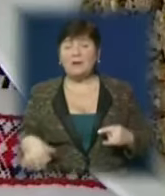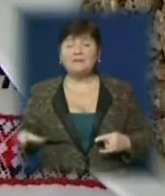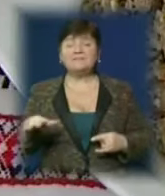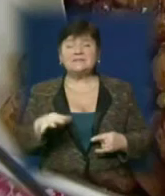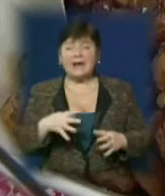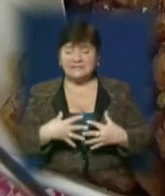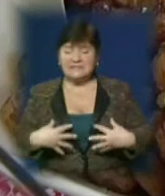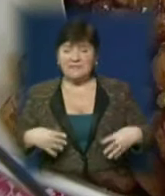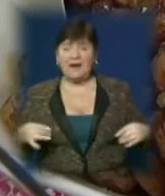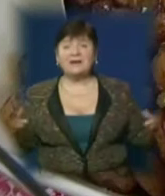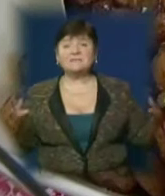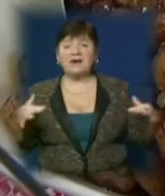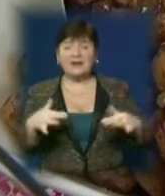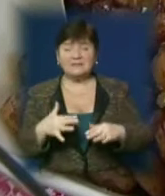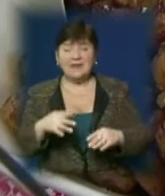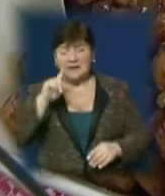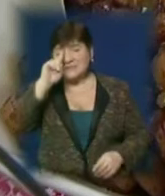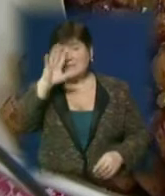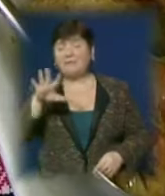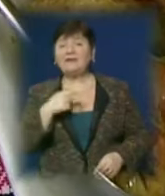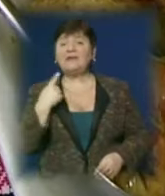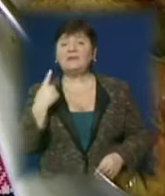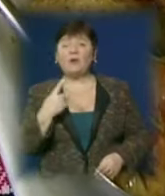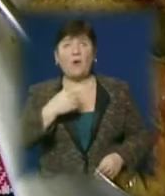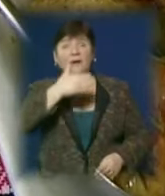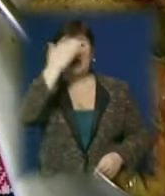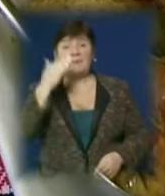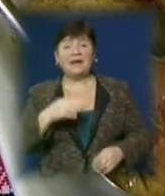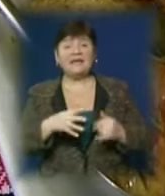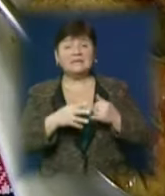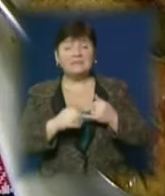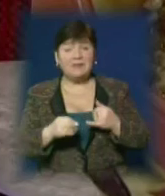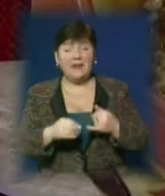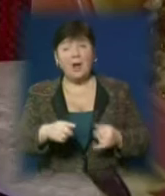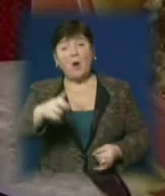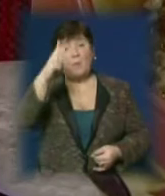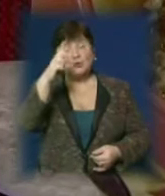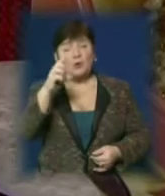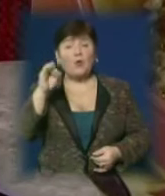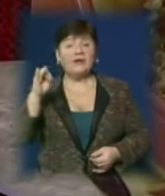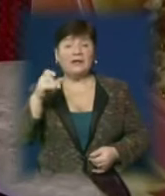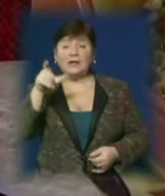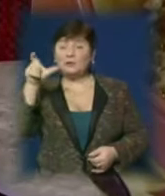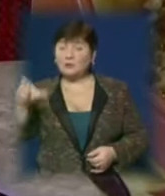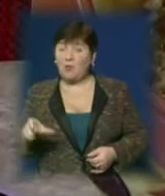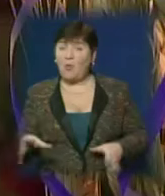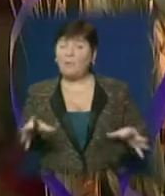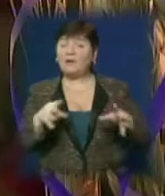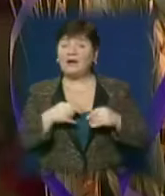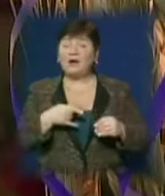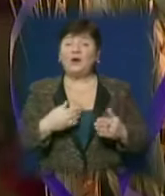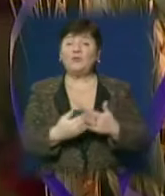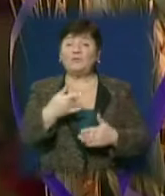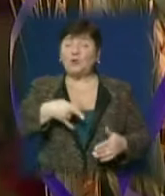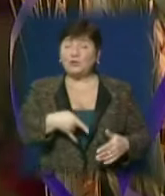родина, співають колядки та славлять єднання неба і землі – божого і людського, який поєднав особі новонароджений